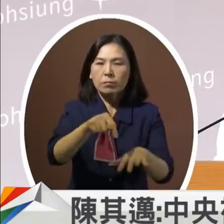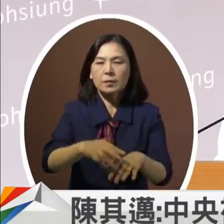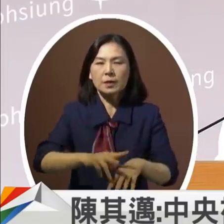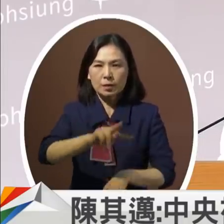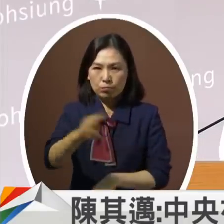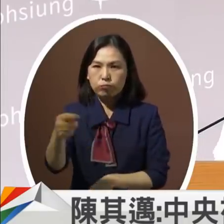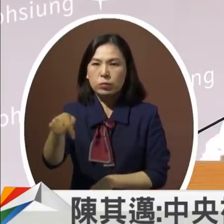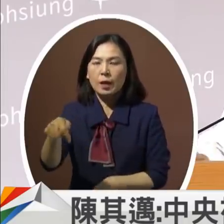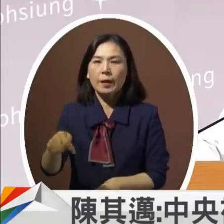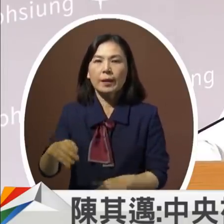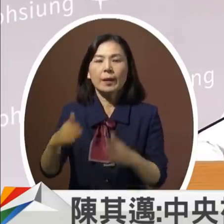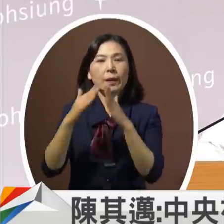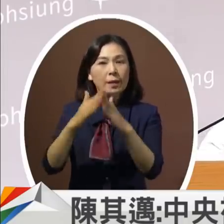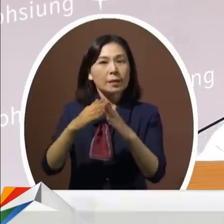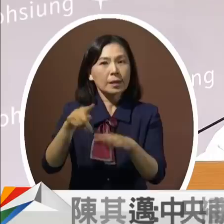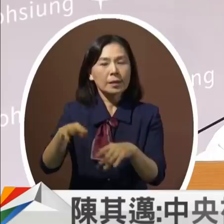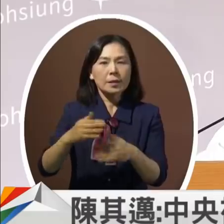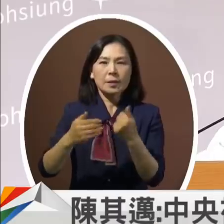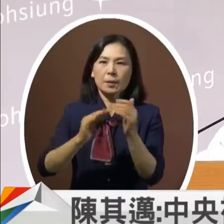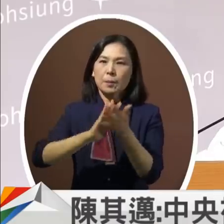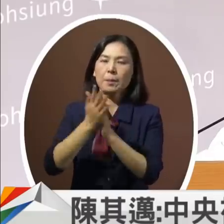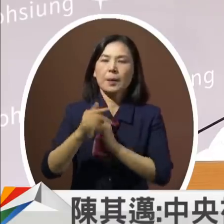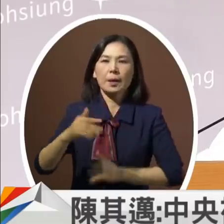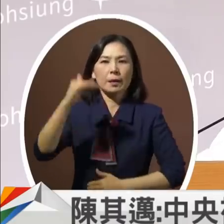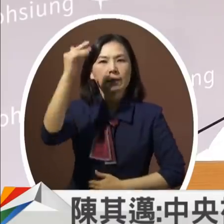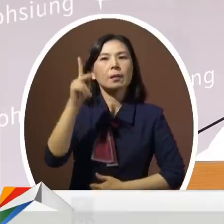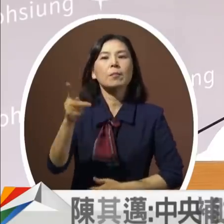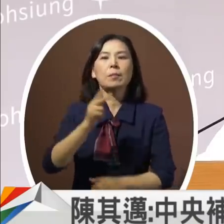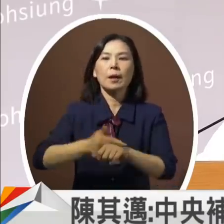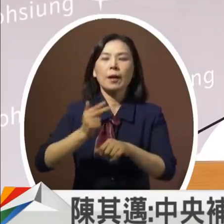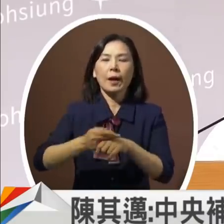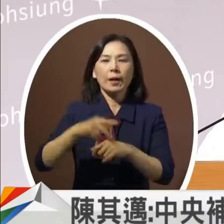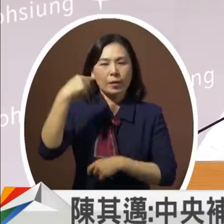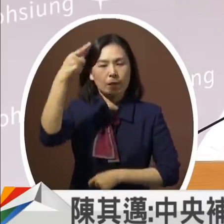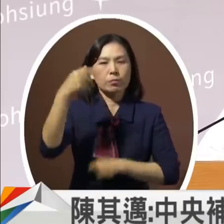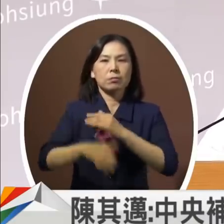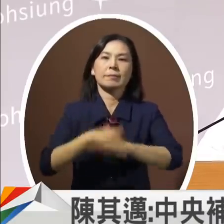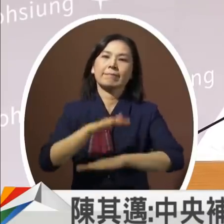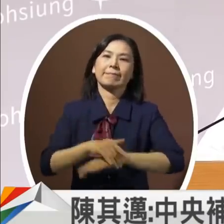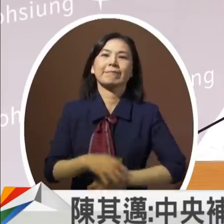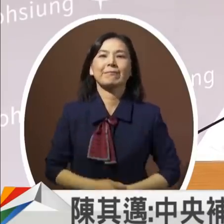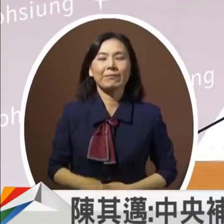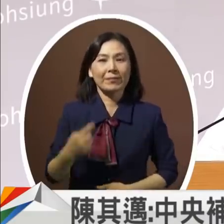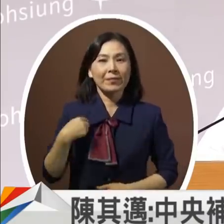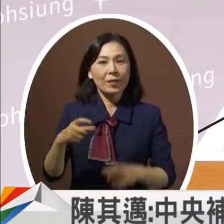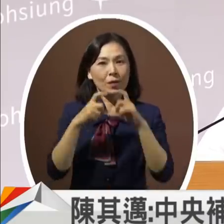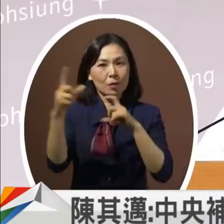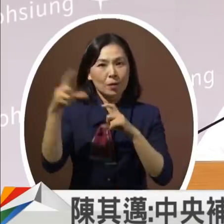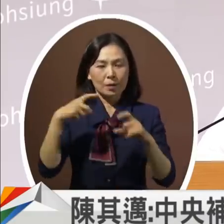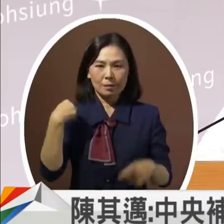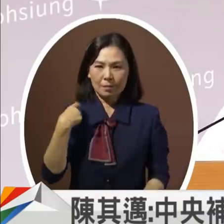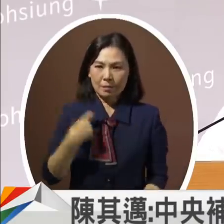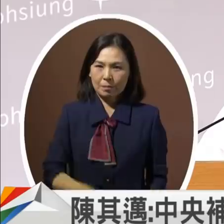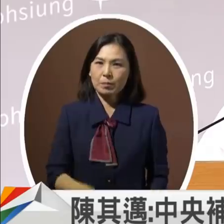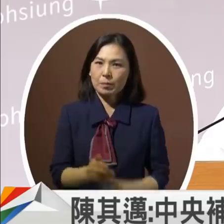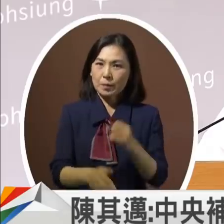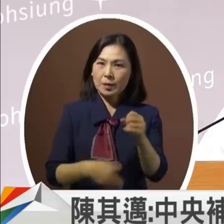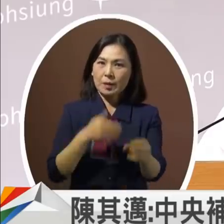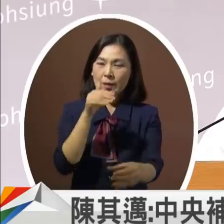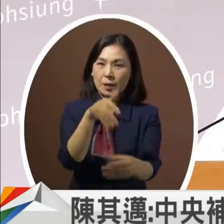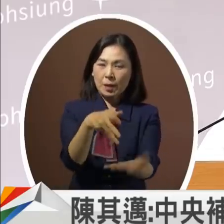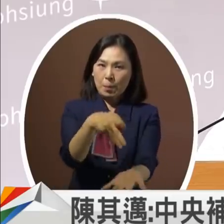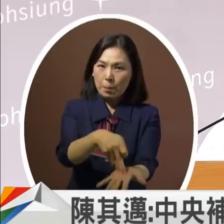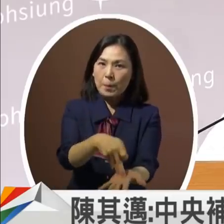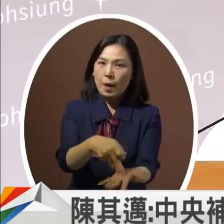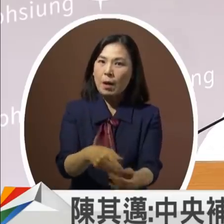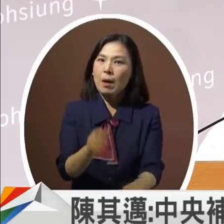城市变成一个高科技的城市能够美梦成真我想这次回来参加市长的补选有